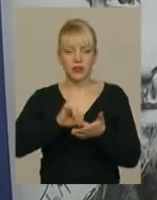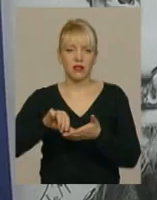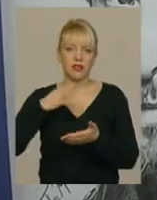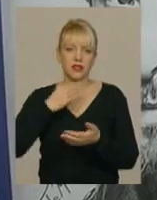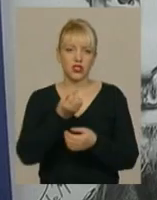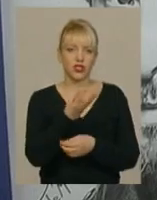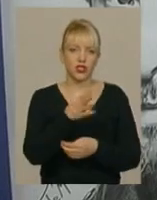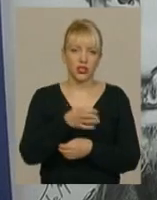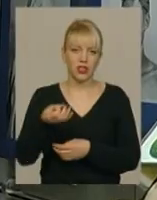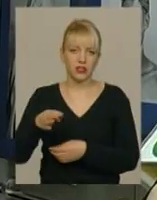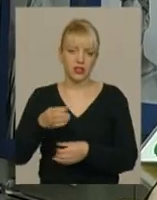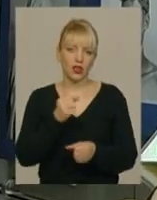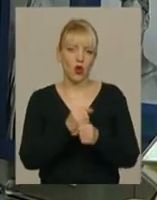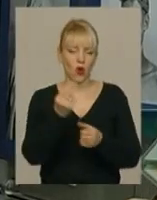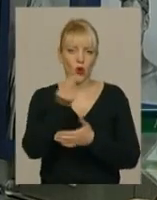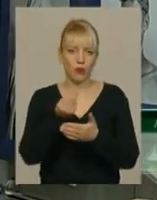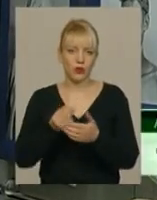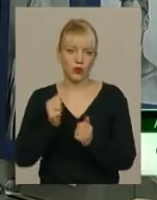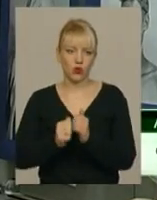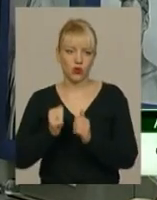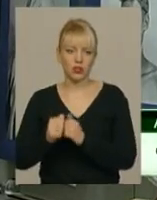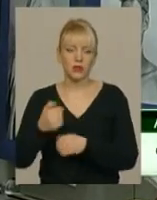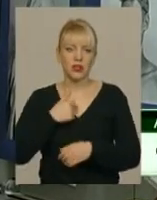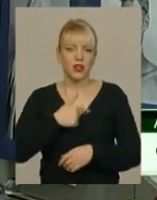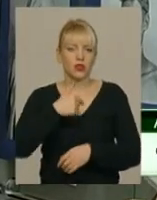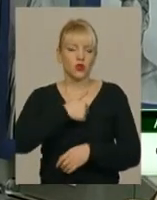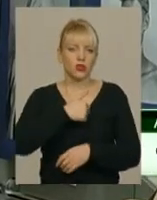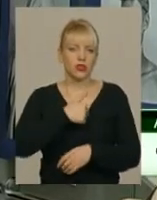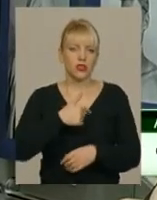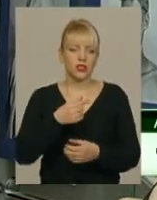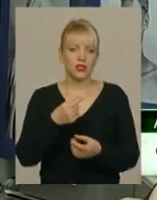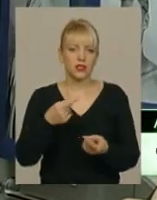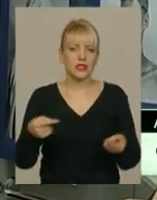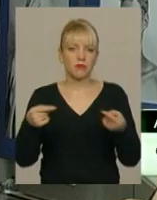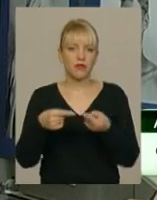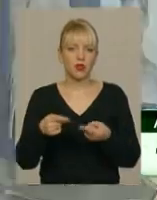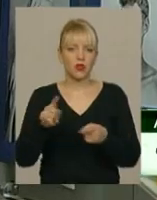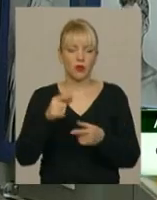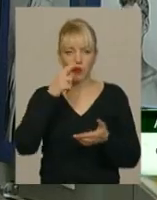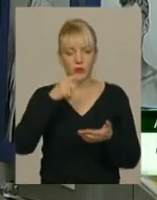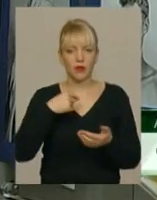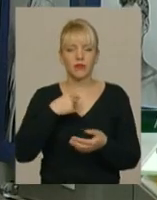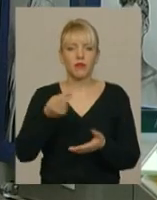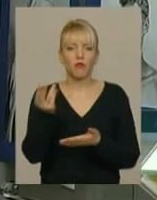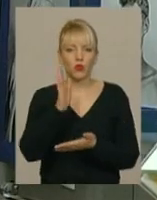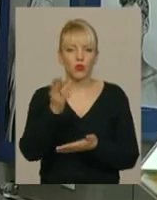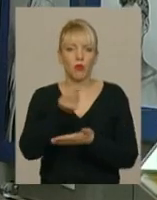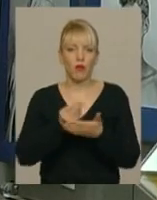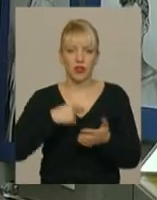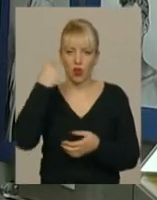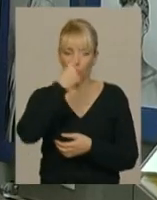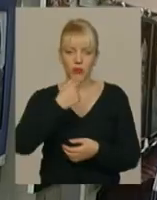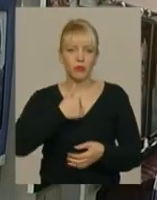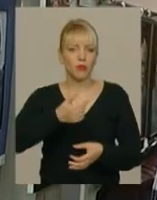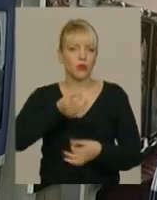це портрети в натуральну величину. Мені більше до душі допало, що малювати обличчя. Подобаються портрети,